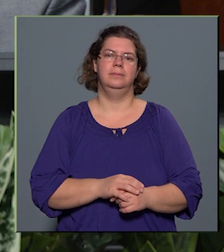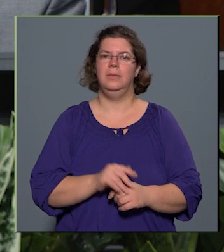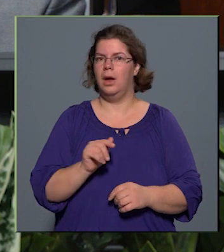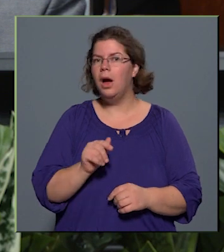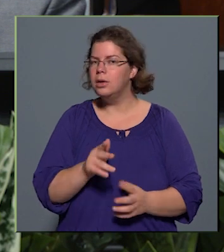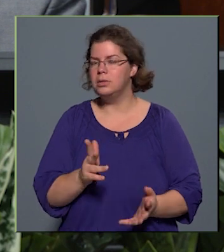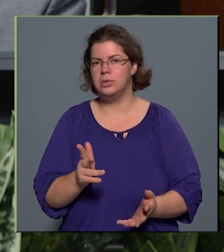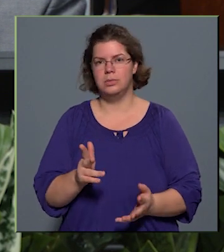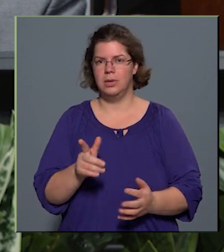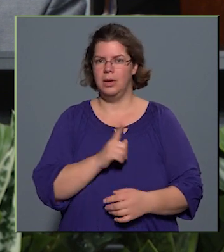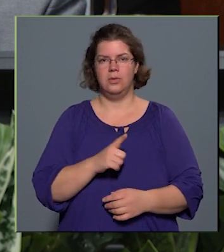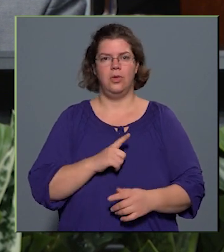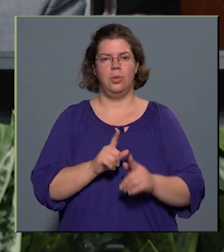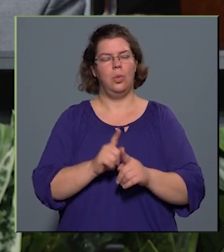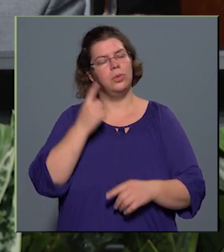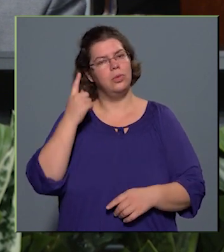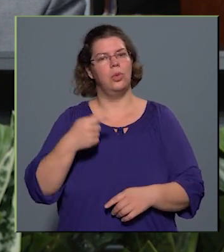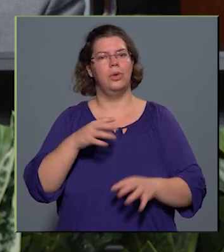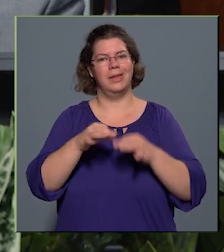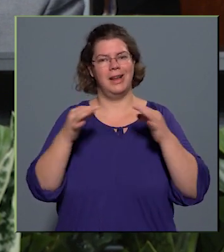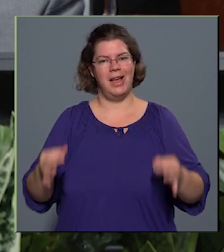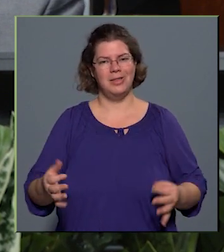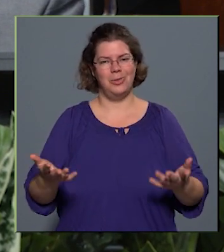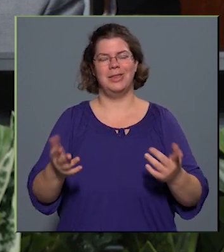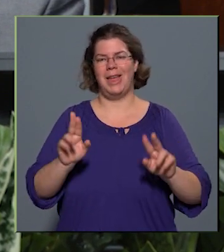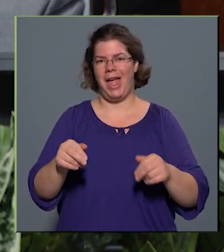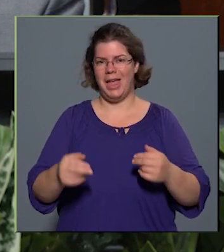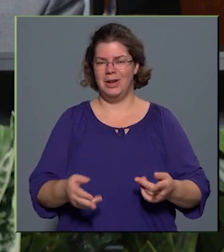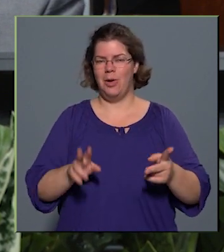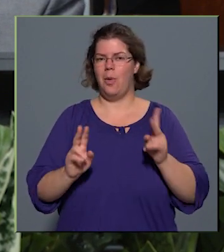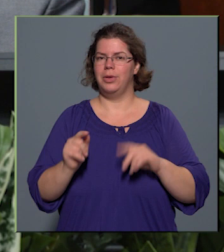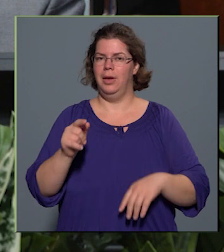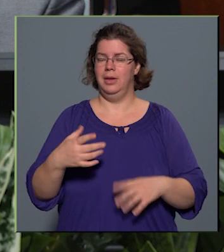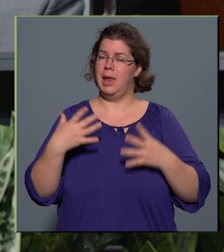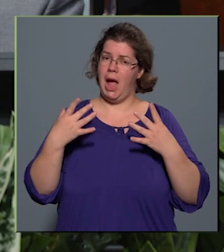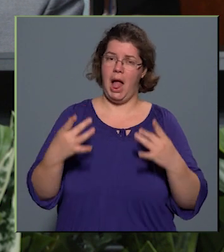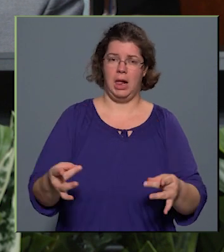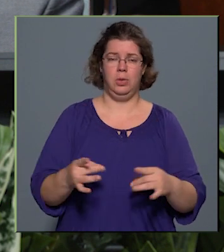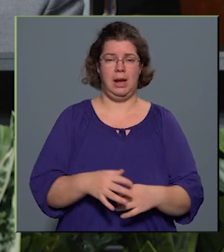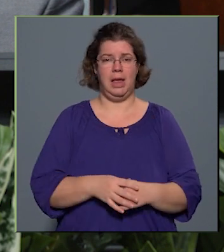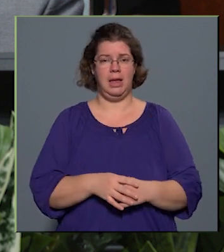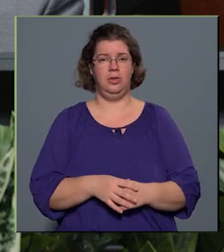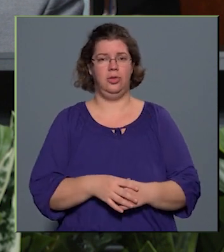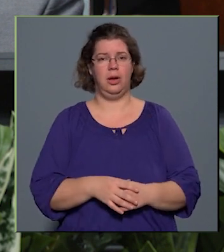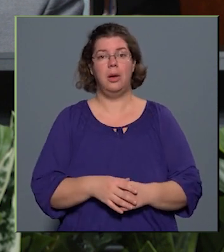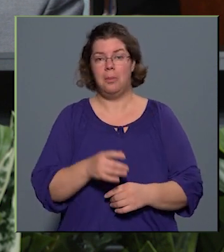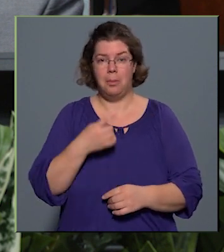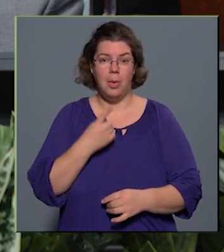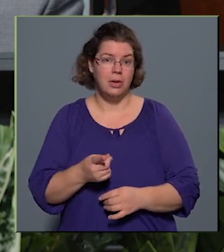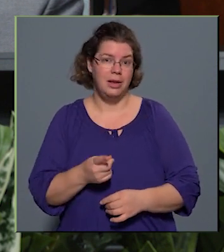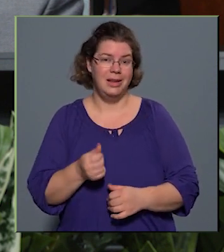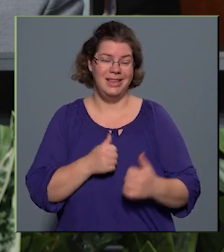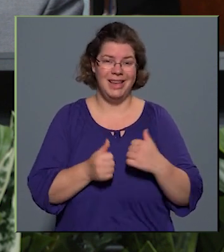az csak úgy tud nyilatkozni erről, hogy az az elkötelezettség, mondhatni,